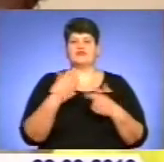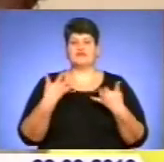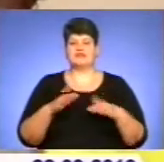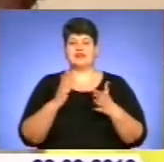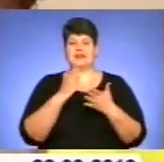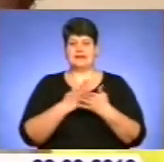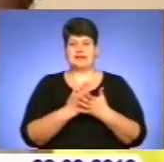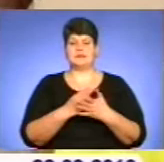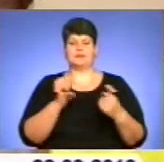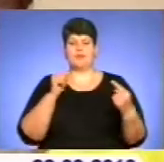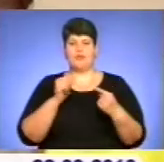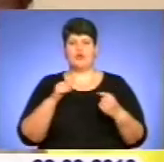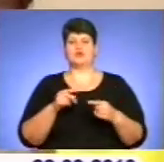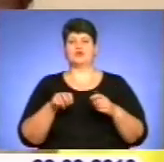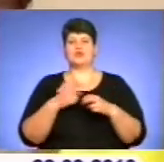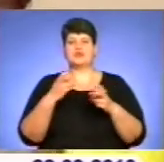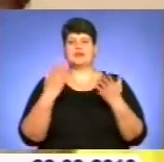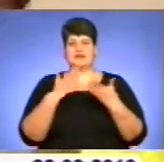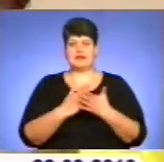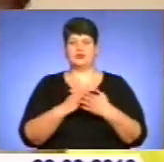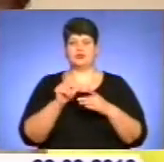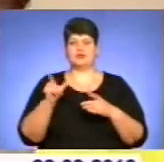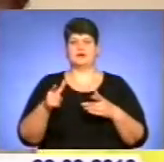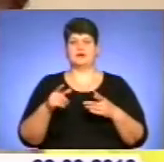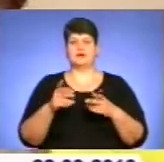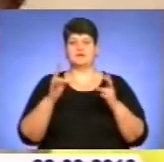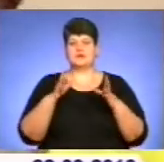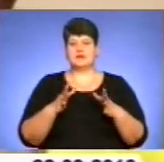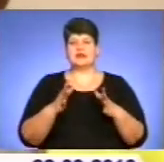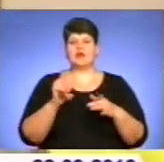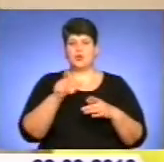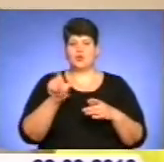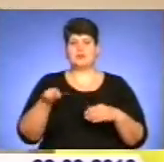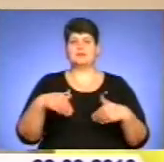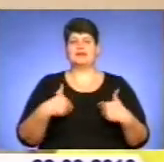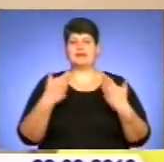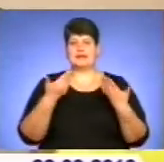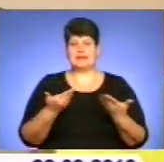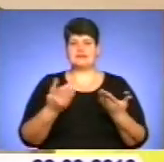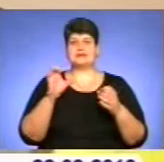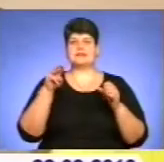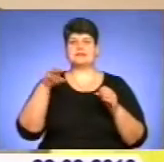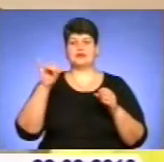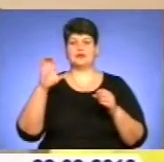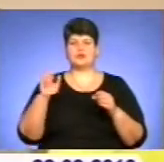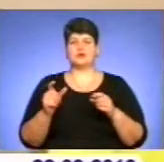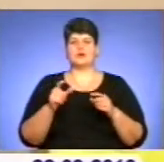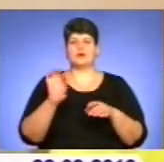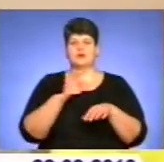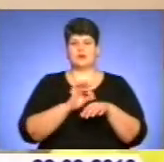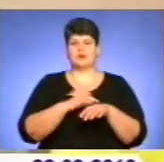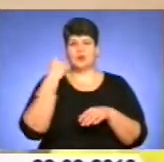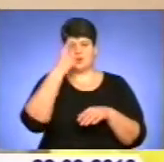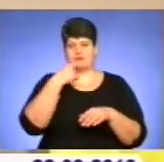проти злочинців, в якій злочині люди постраждали, цим людям надається статус потерпілої особи. Вона